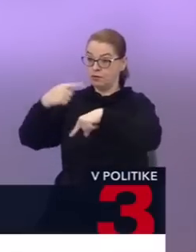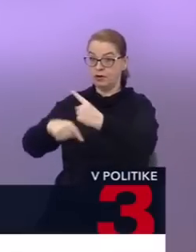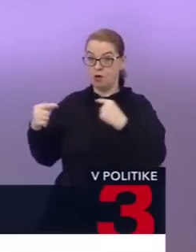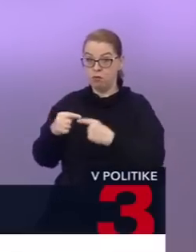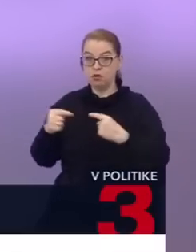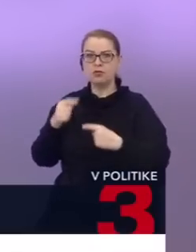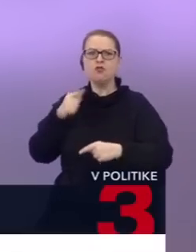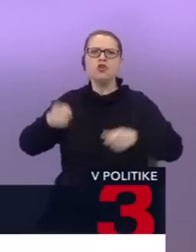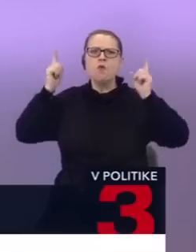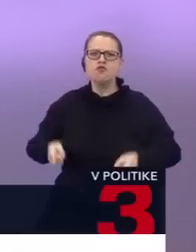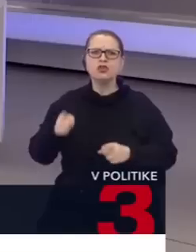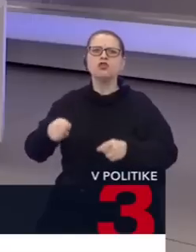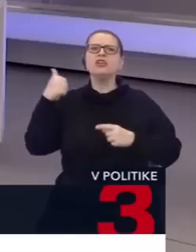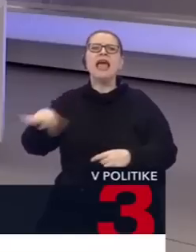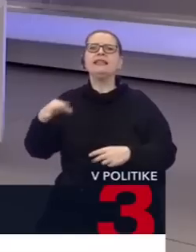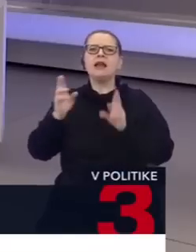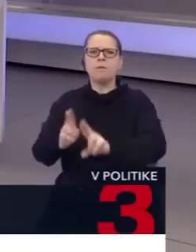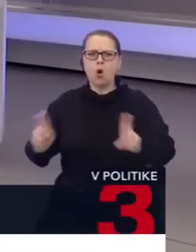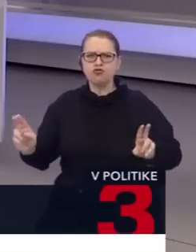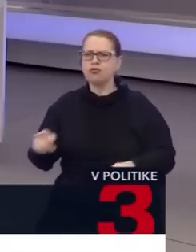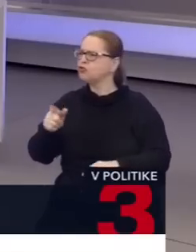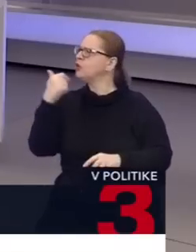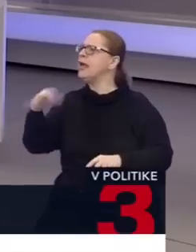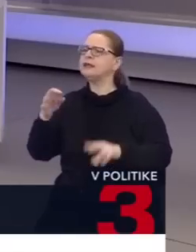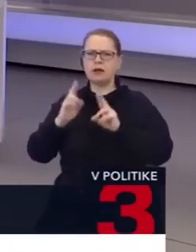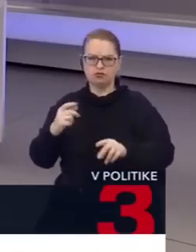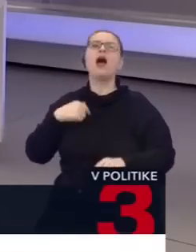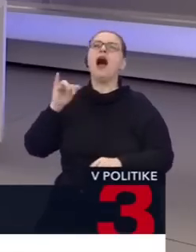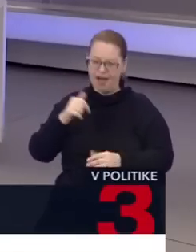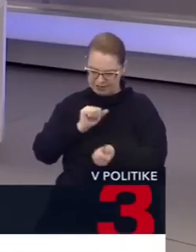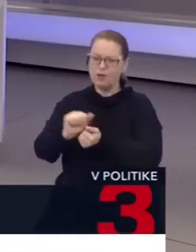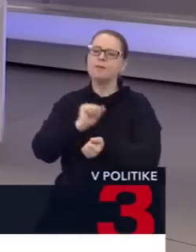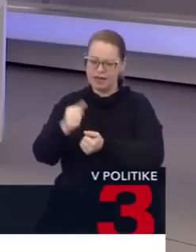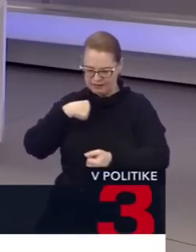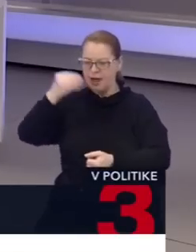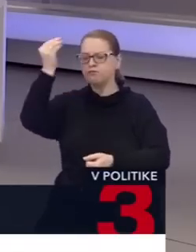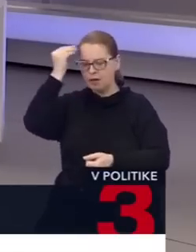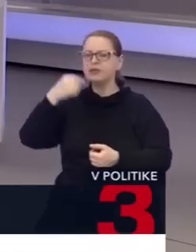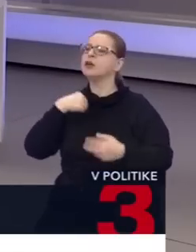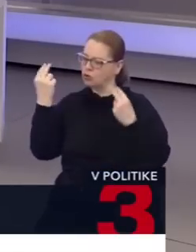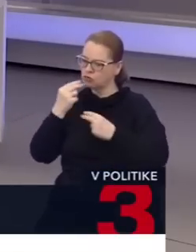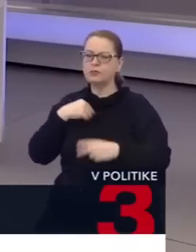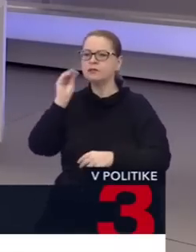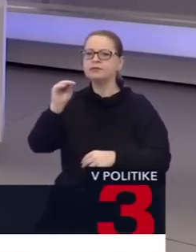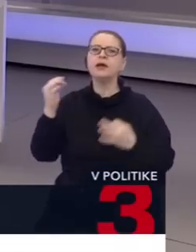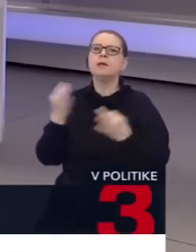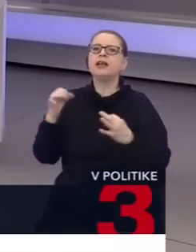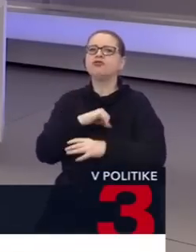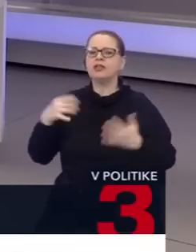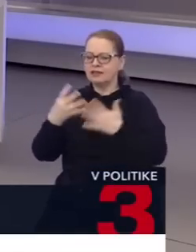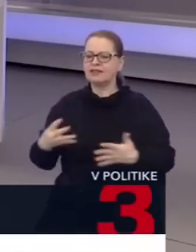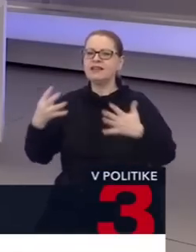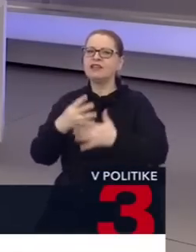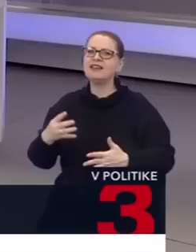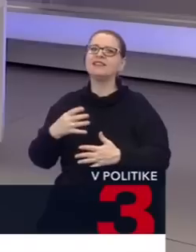že to je nevyhnutnosť, že to je jediná možnosť. Aj toto si médiá pamätajú. Ja toho rozumiem. Prýva sa pýtam, prečo nechcete do tej deviedesiatky zahrnúť aj hlas a